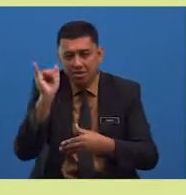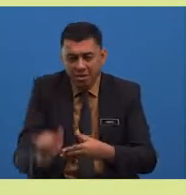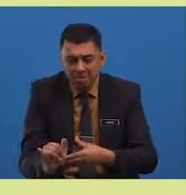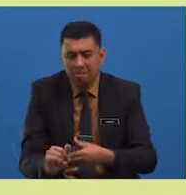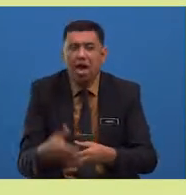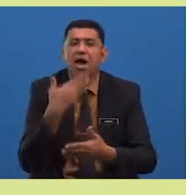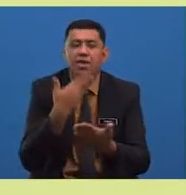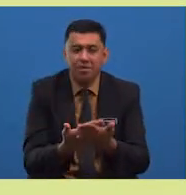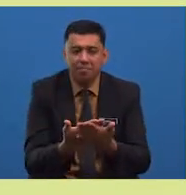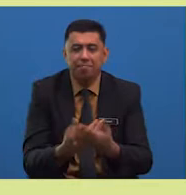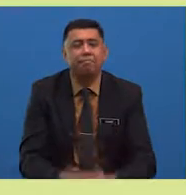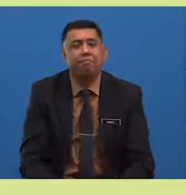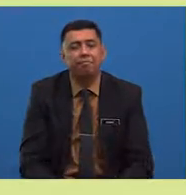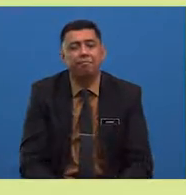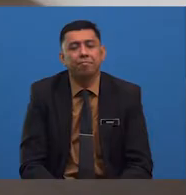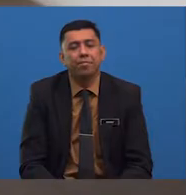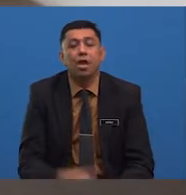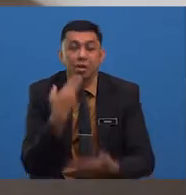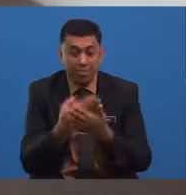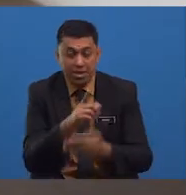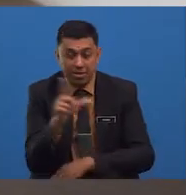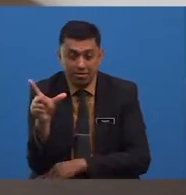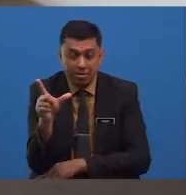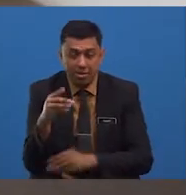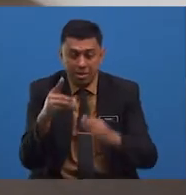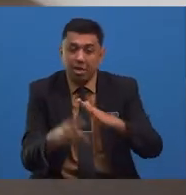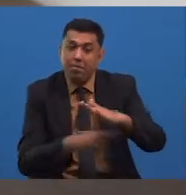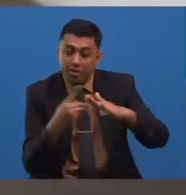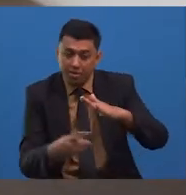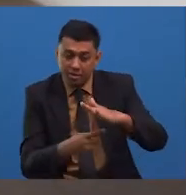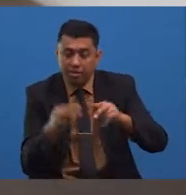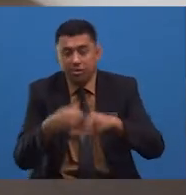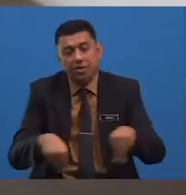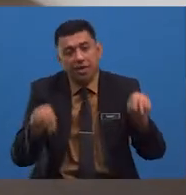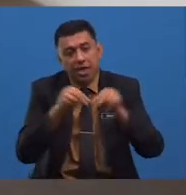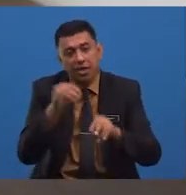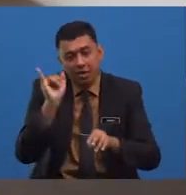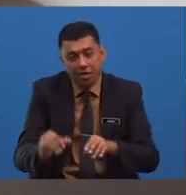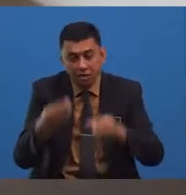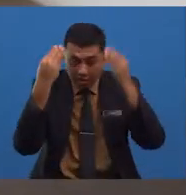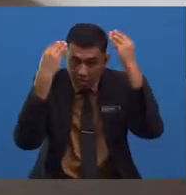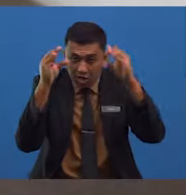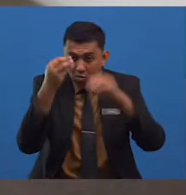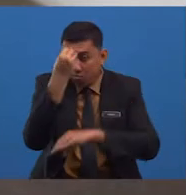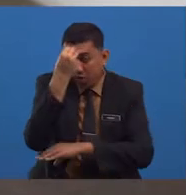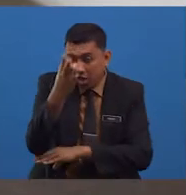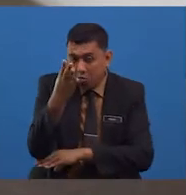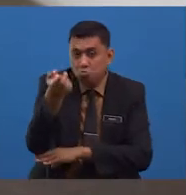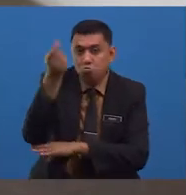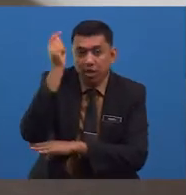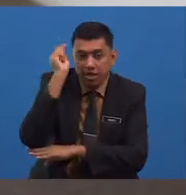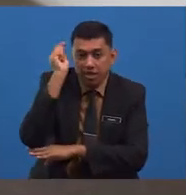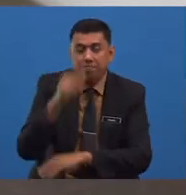menyenangkan. baiklah. Berdasarkan nilai yang telah cikgu jelaskan